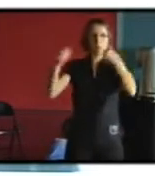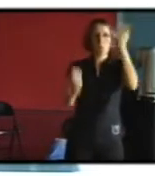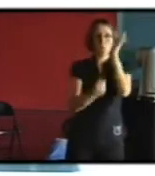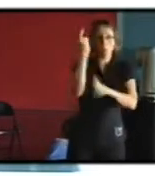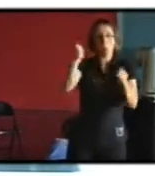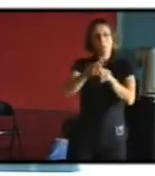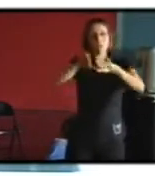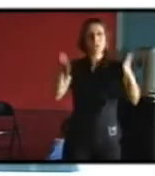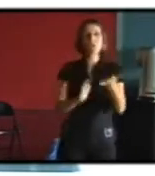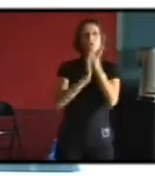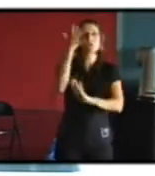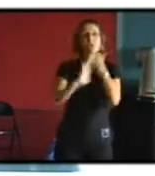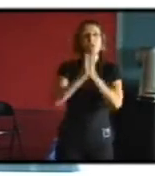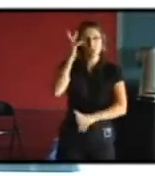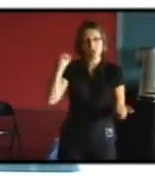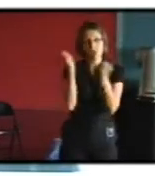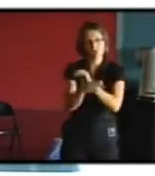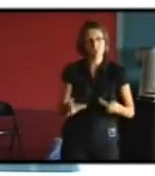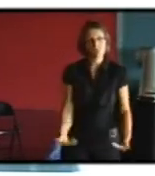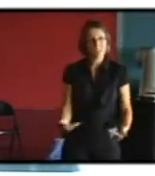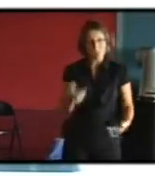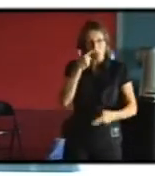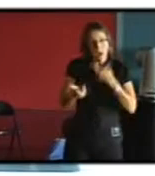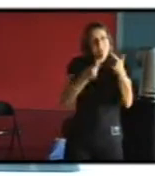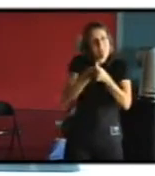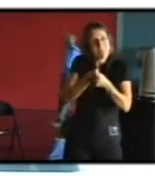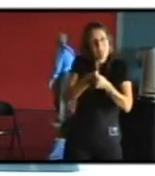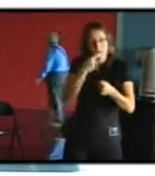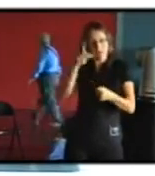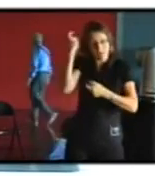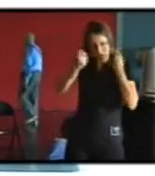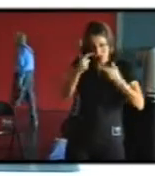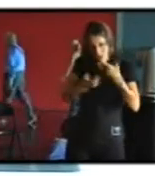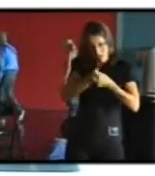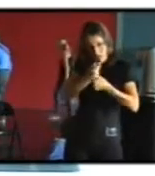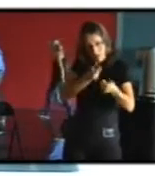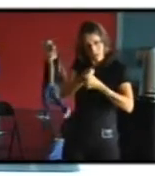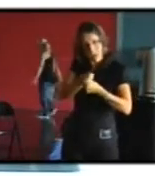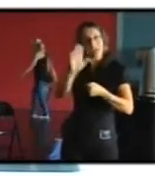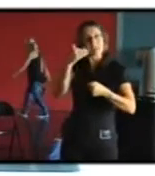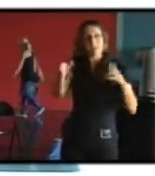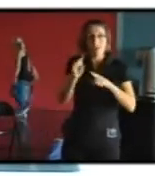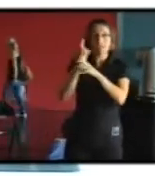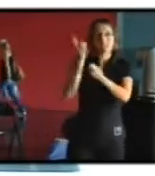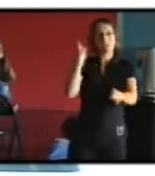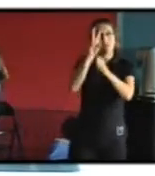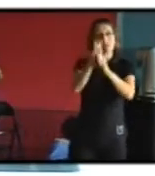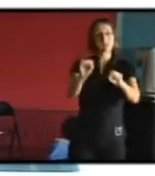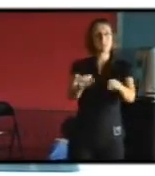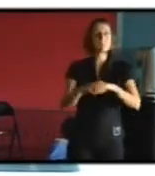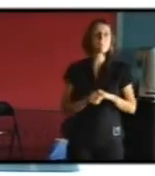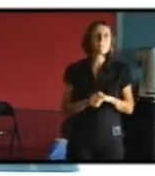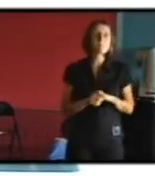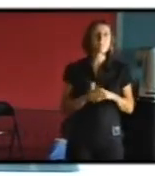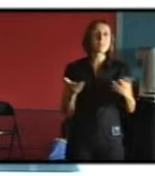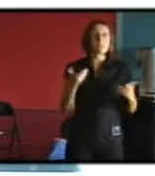fait ces adaptations et c'est ce qui permet aujourd'hui d'avoir conservé toute cette épaisseur historique donc c'est vrai